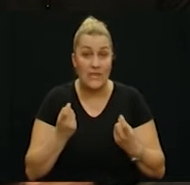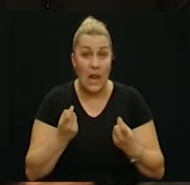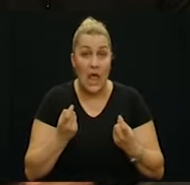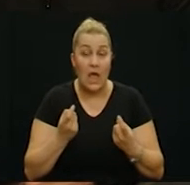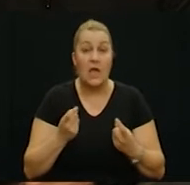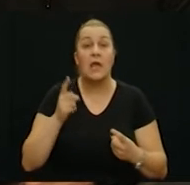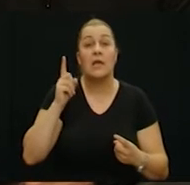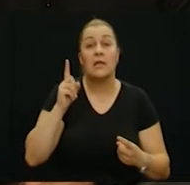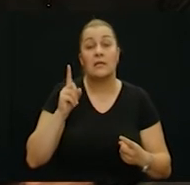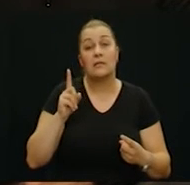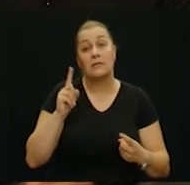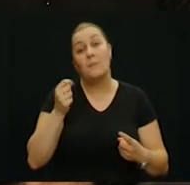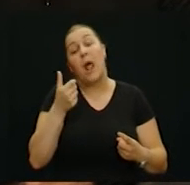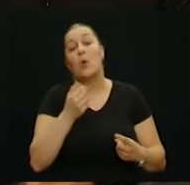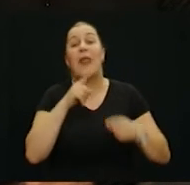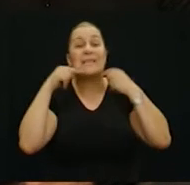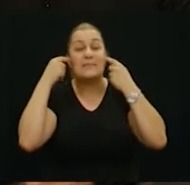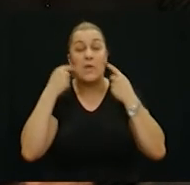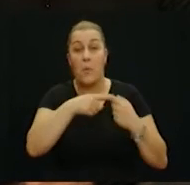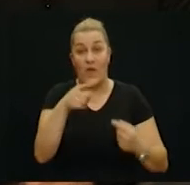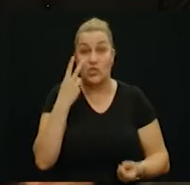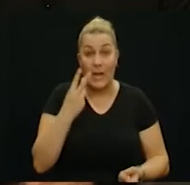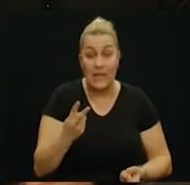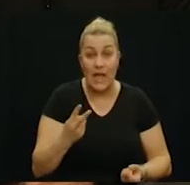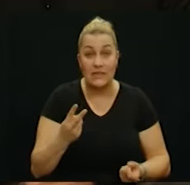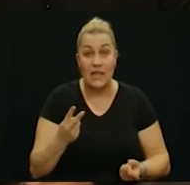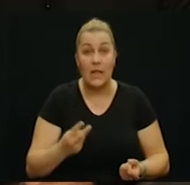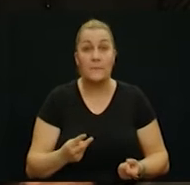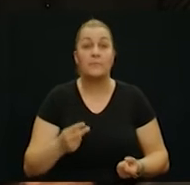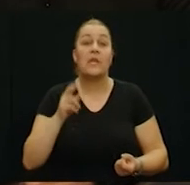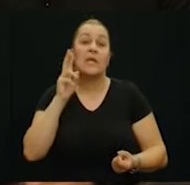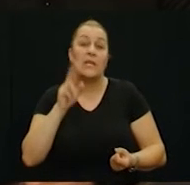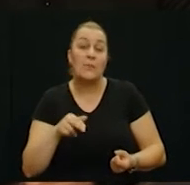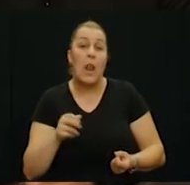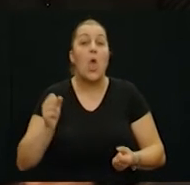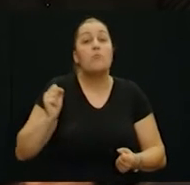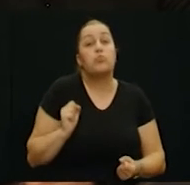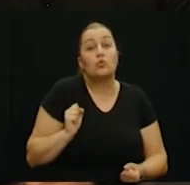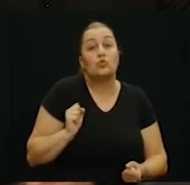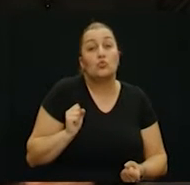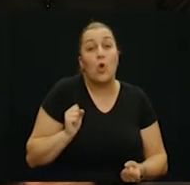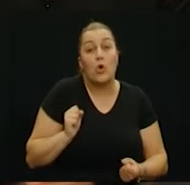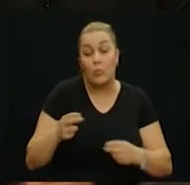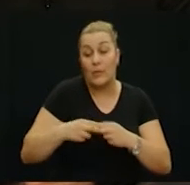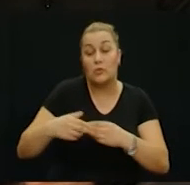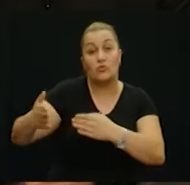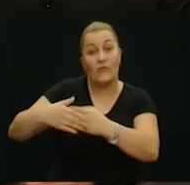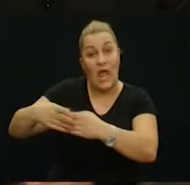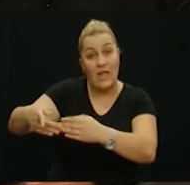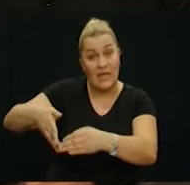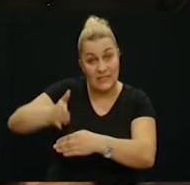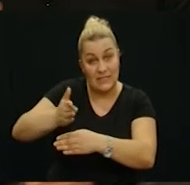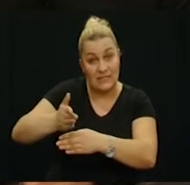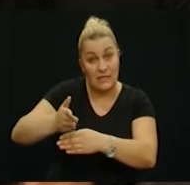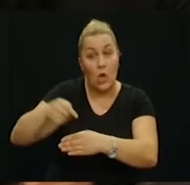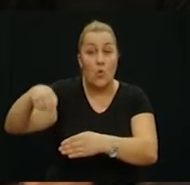imala, ajde da malo i nasmijem vaše gledatelje i moje gledatelje, imala je putnu torbu pored izlaznih vrata